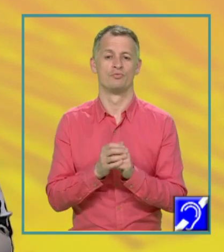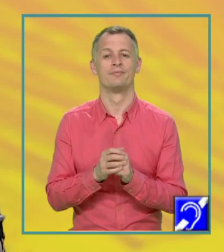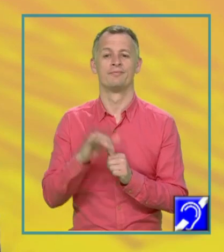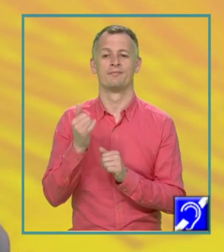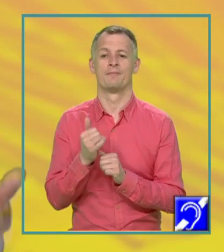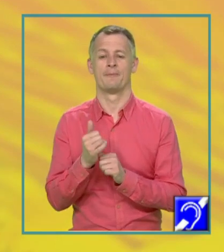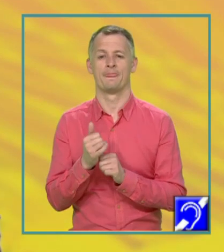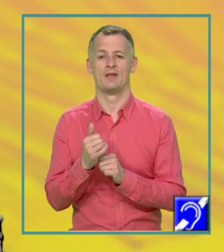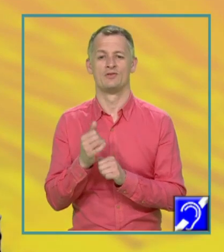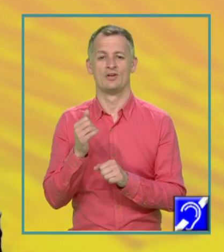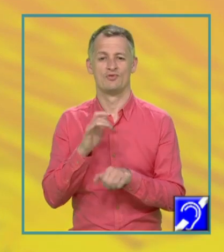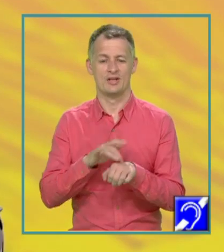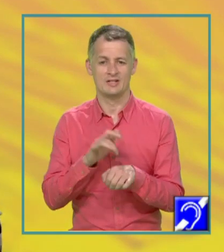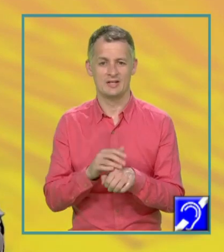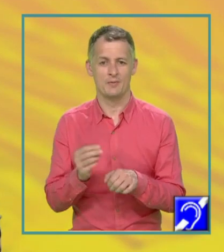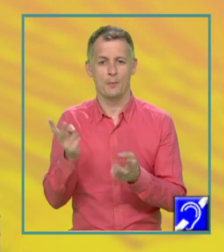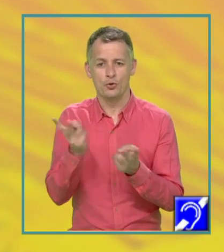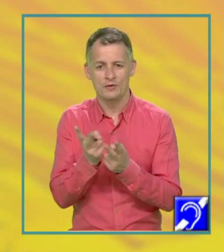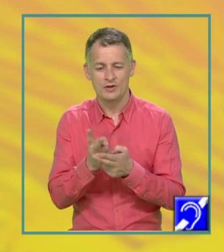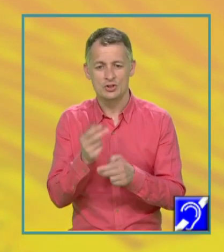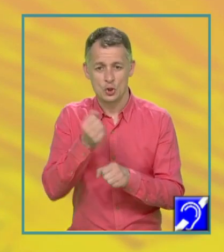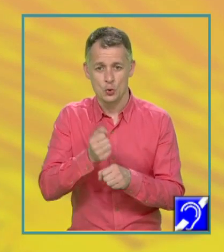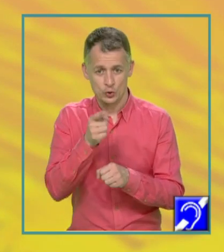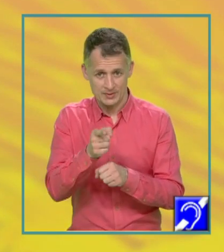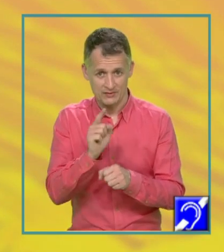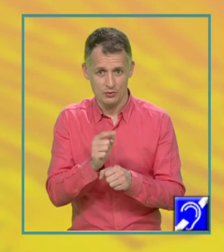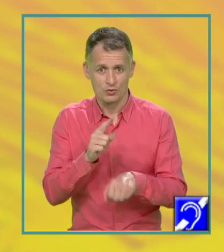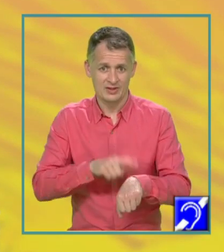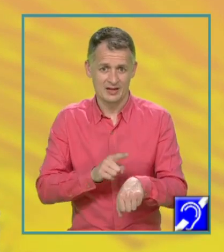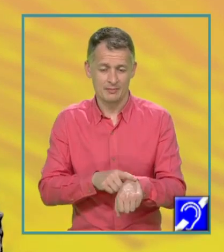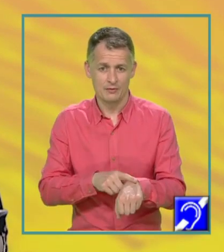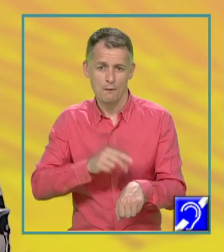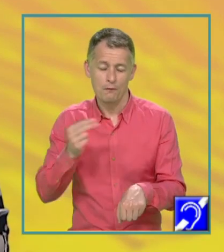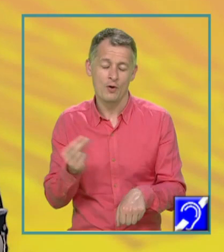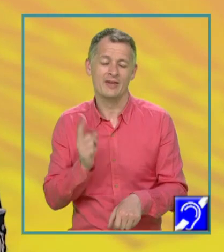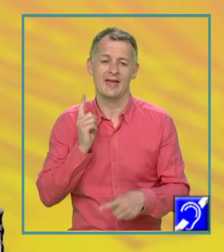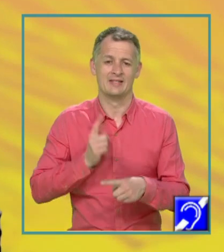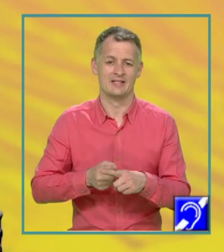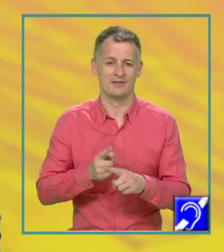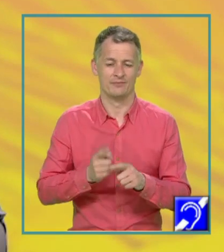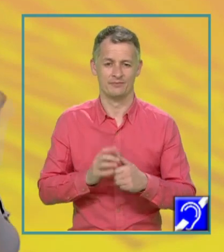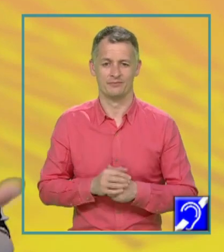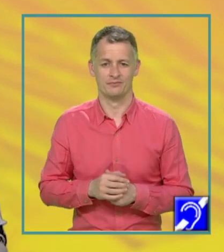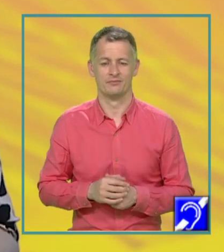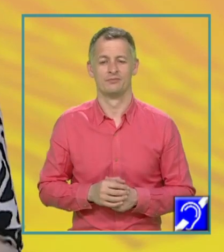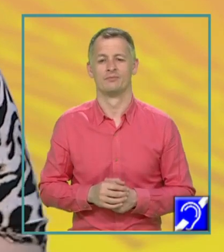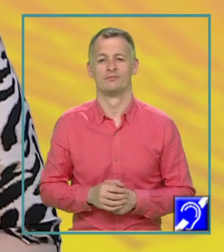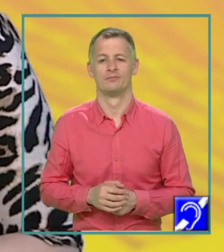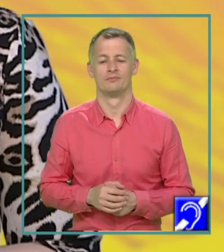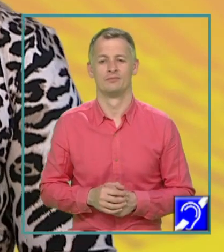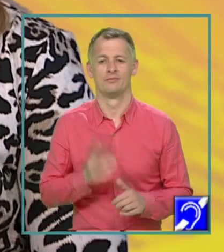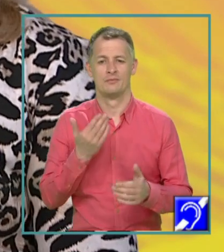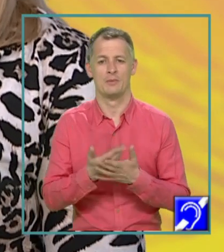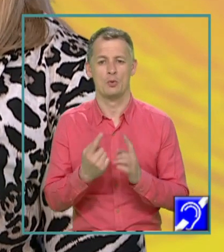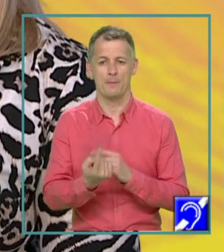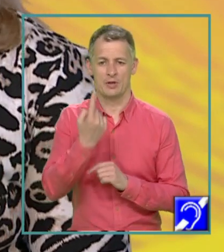lucrul respectiv într-un timp foarte foarte exact. și anume pentru